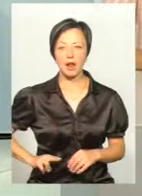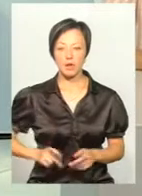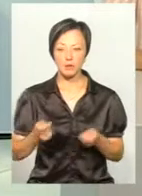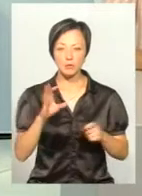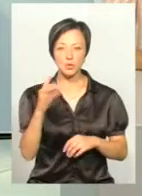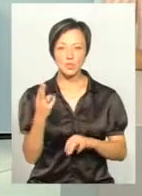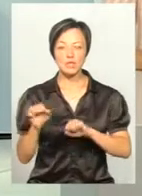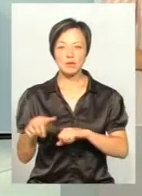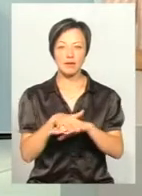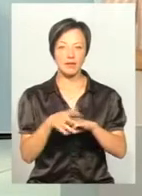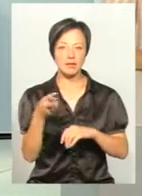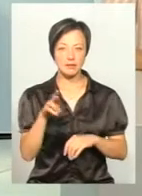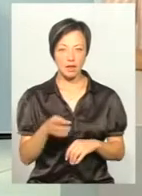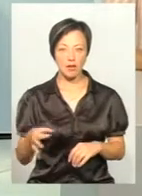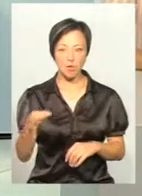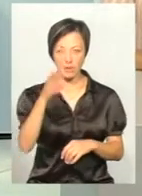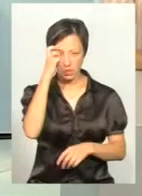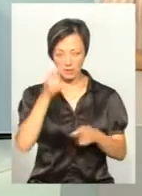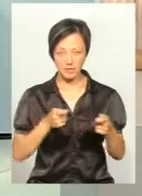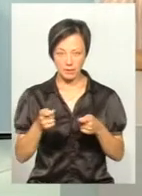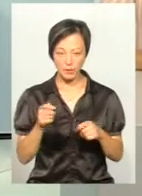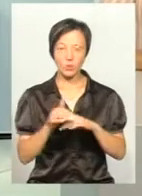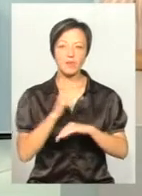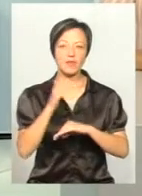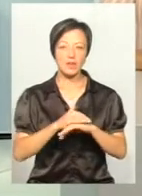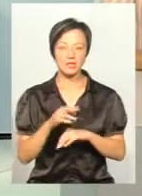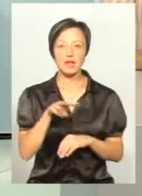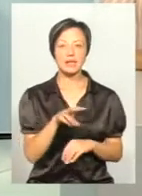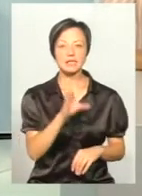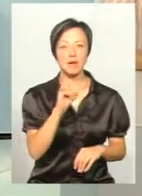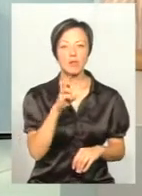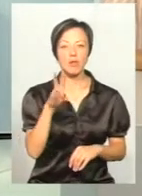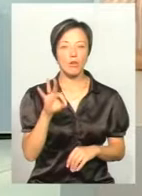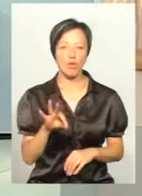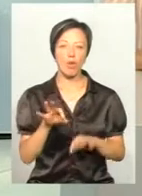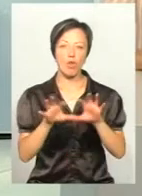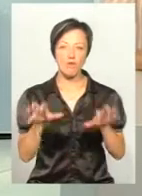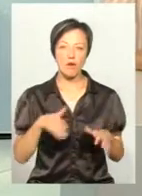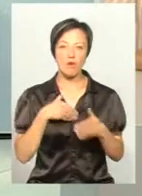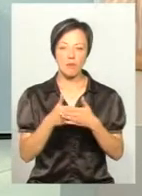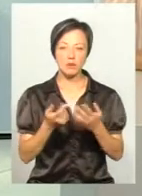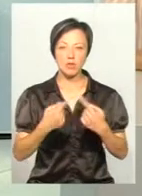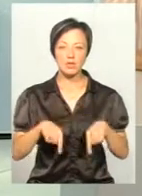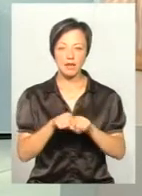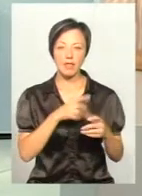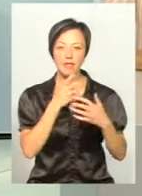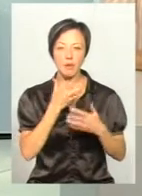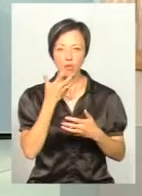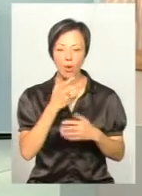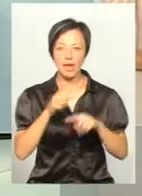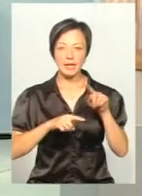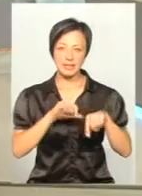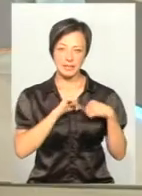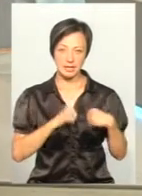соціального захисту населення Хмельницької облдержадміністрації. Добрий вечір. Та Леся Стебло, голова громадської організації «Теплорідних сердець» та волонтерка.